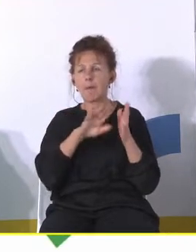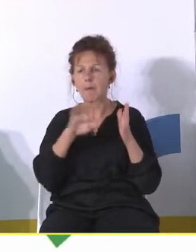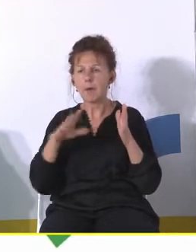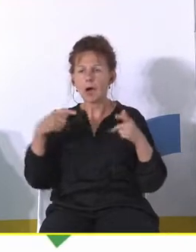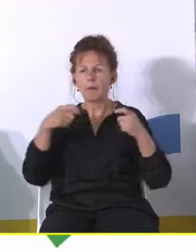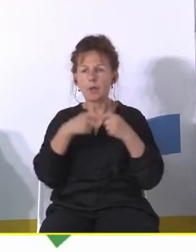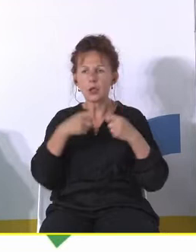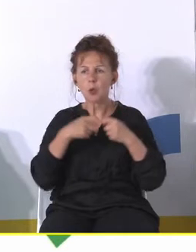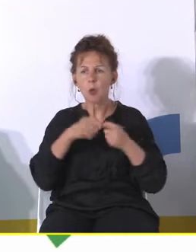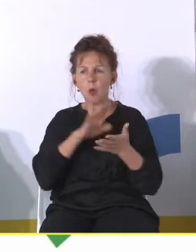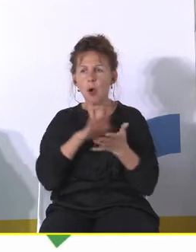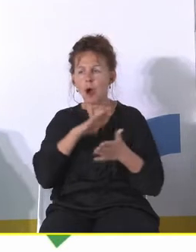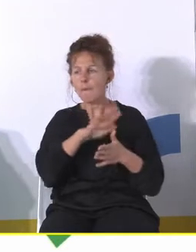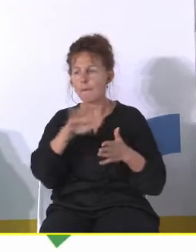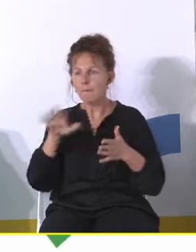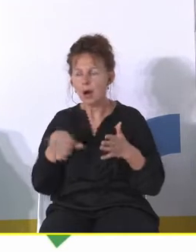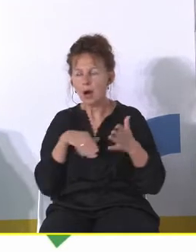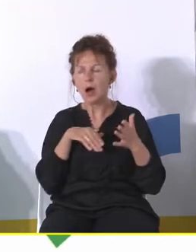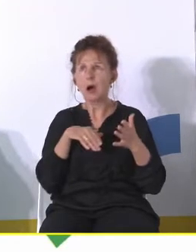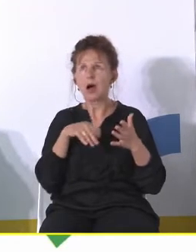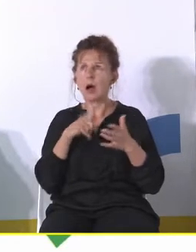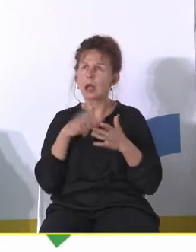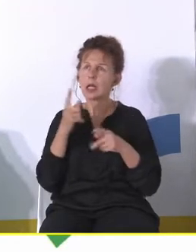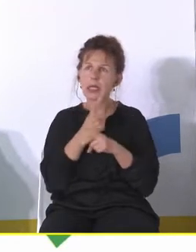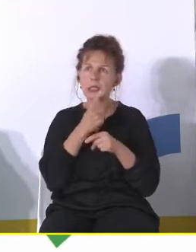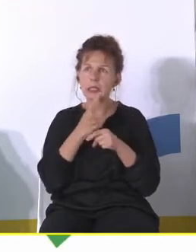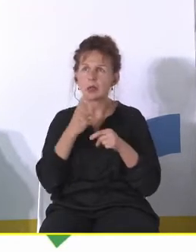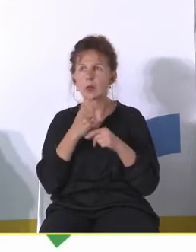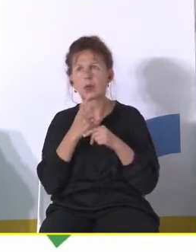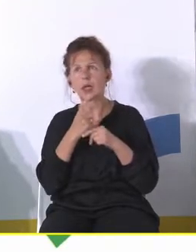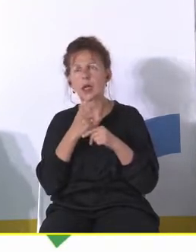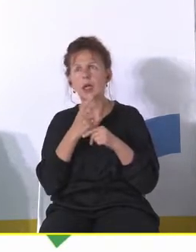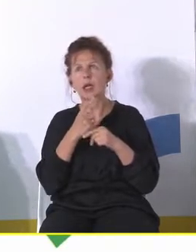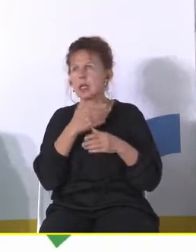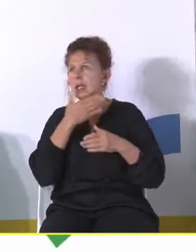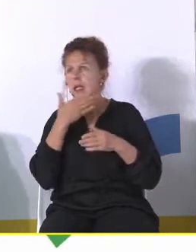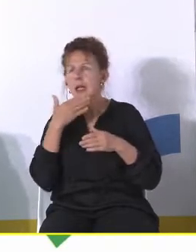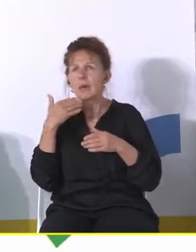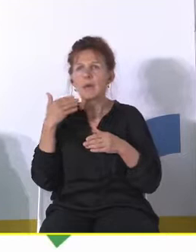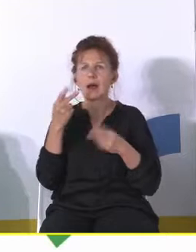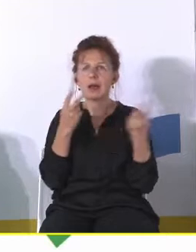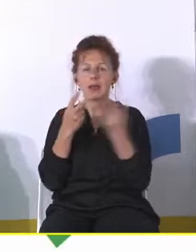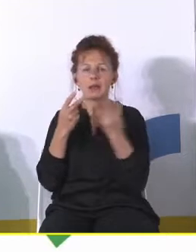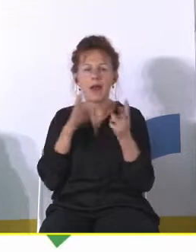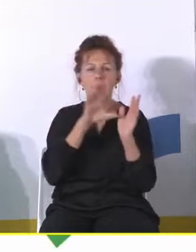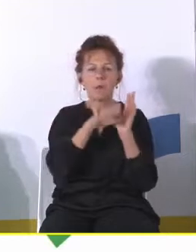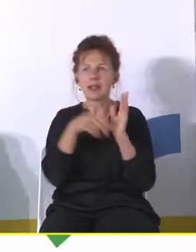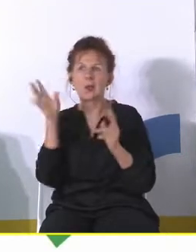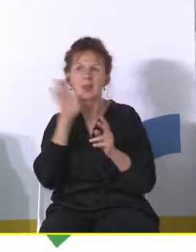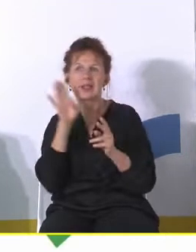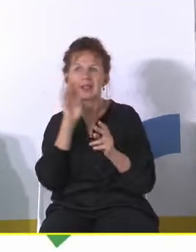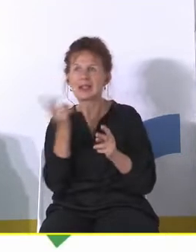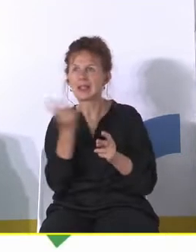cechy. Jednakże ja zaryzykuję stwierdzenie, że nie ma dwóch identycznych miast, przynajmniej w Polsce. Każde miasto